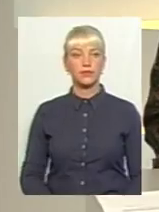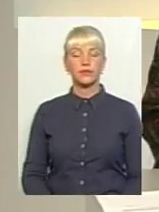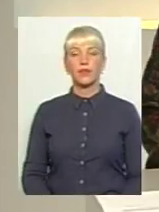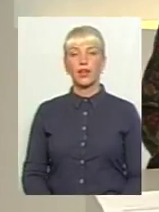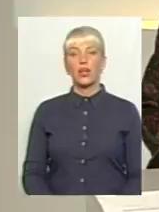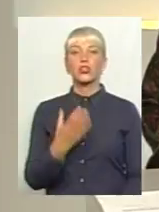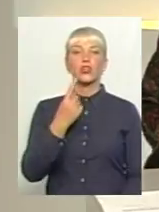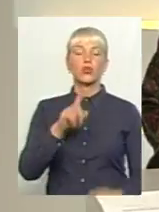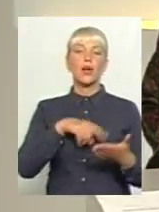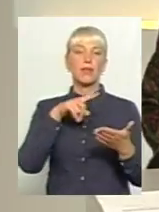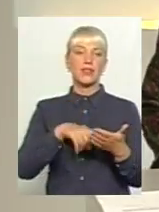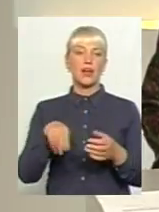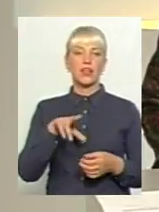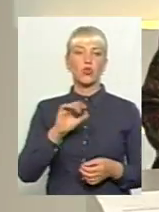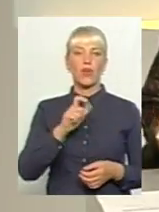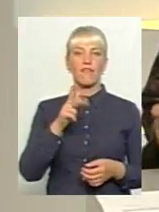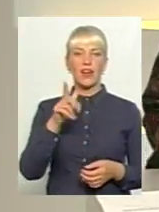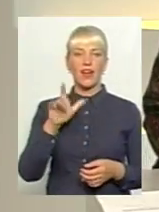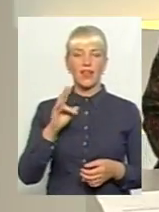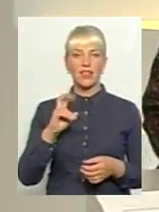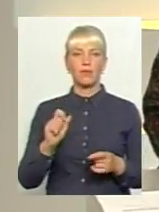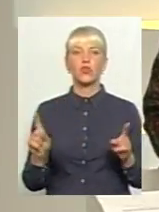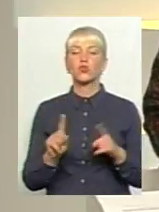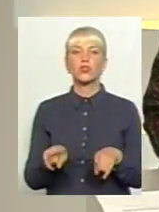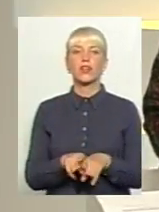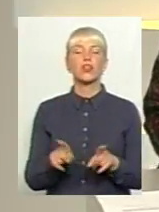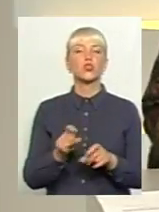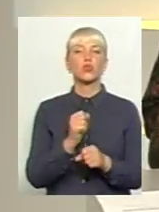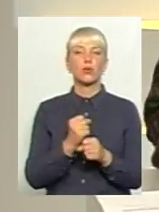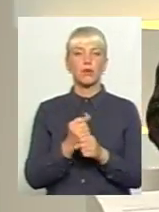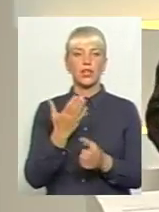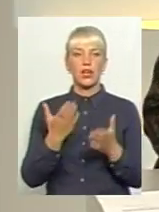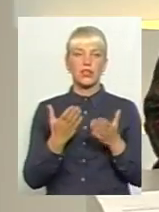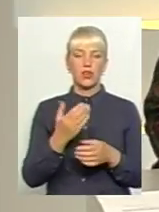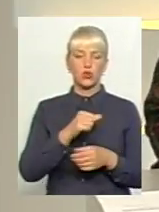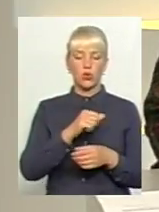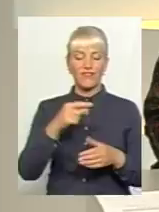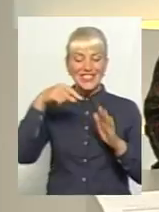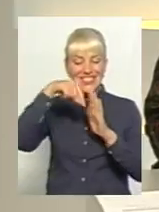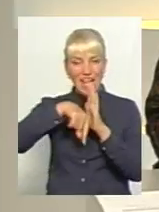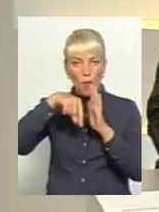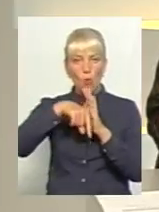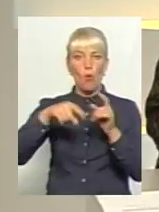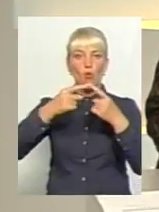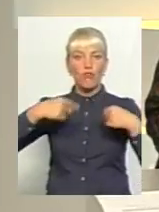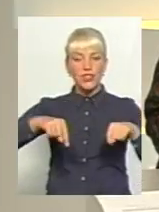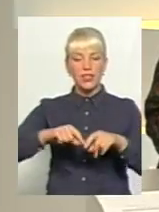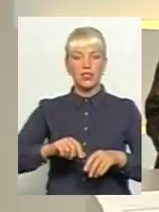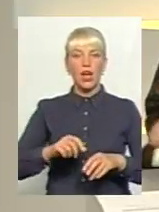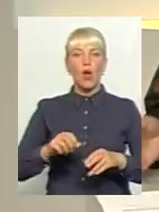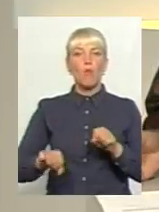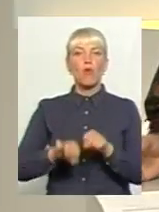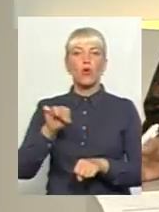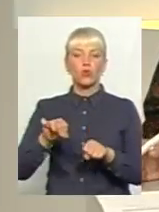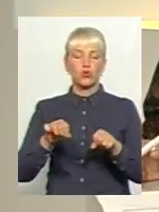до пана Євгена, що таке, що ж робити, якщо у самому відділення порушують права людини?